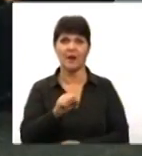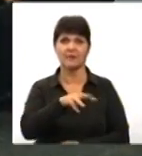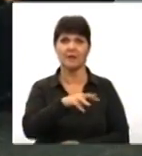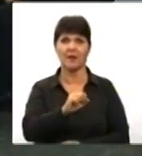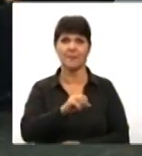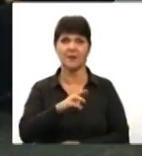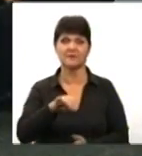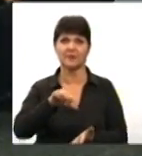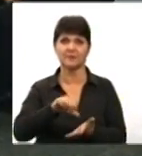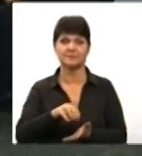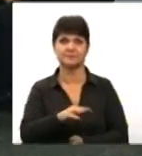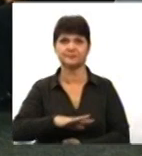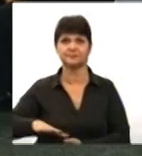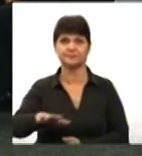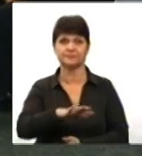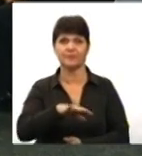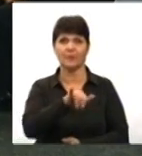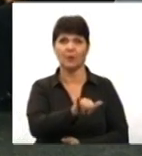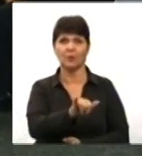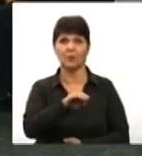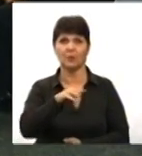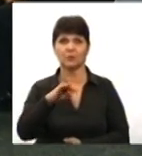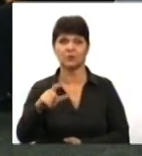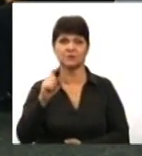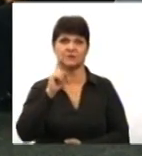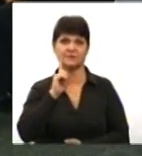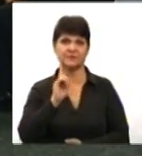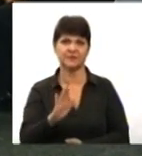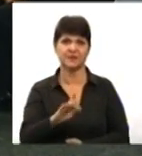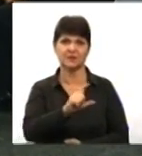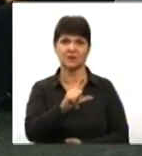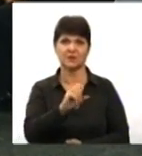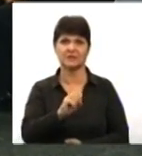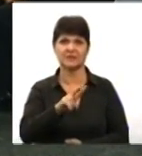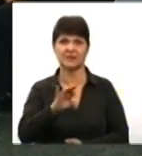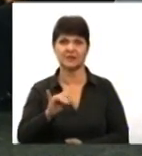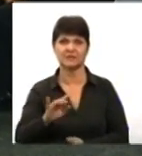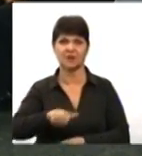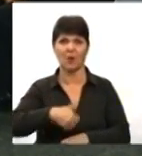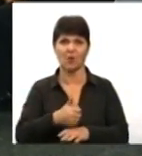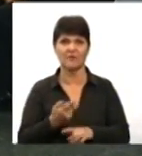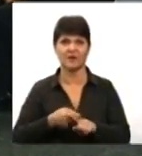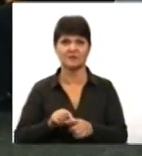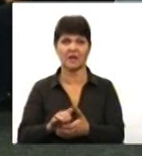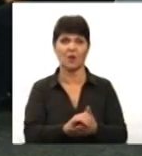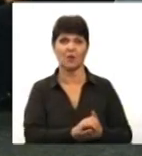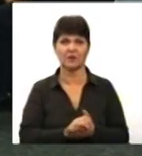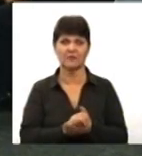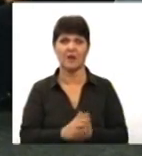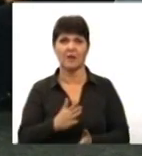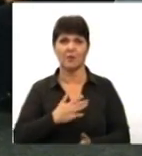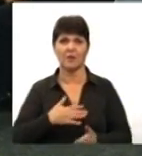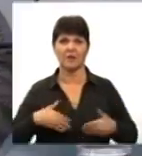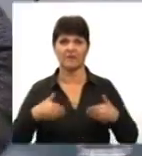Вінницької територіальної організації УТОС, Віктор Зелінський, голова цієї організації. Мої вітання, шановні гості, в нашій студії.